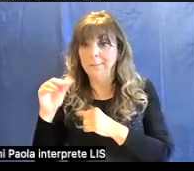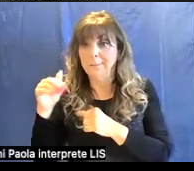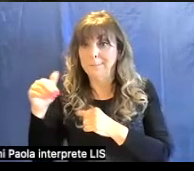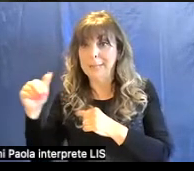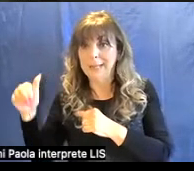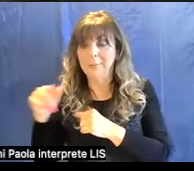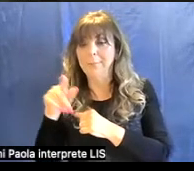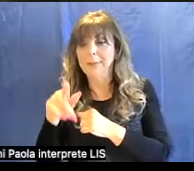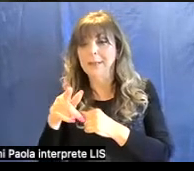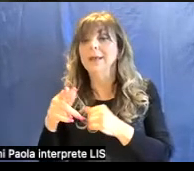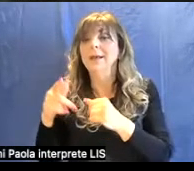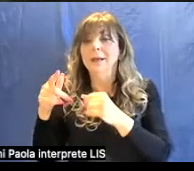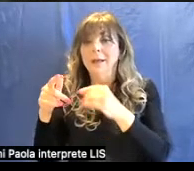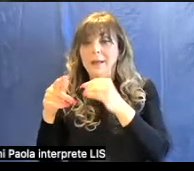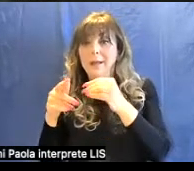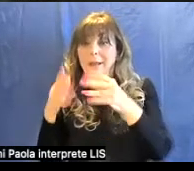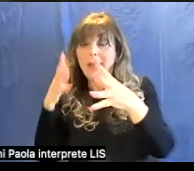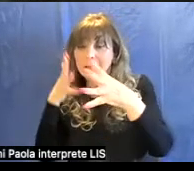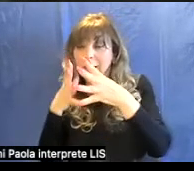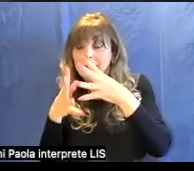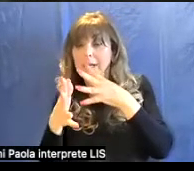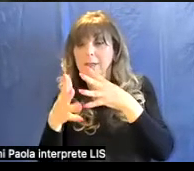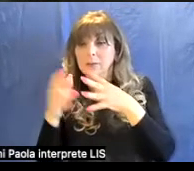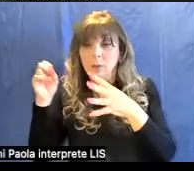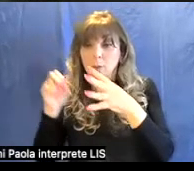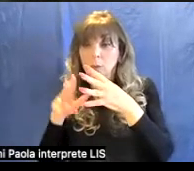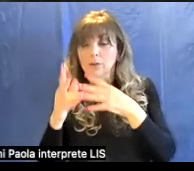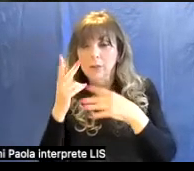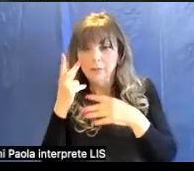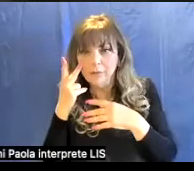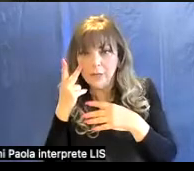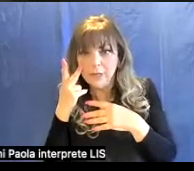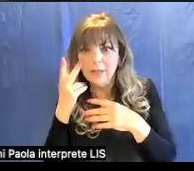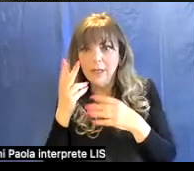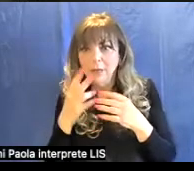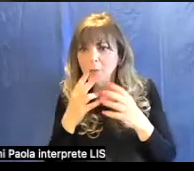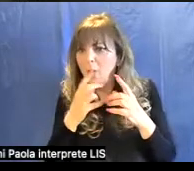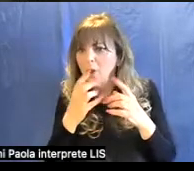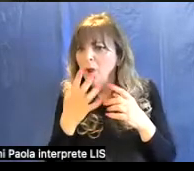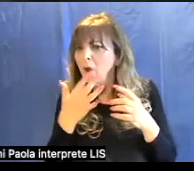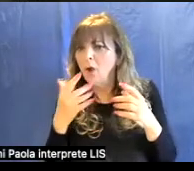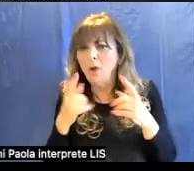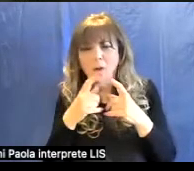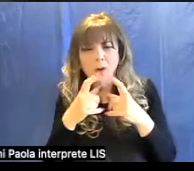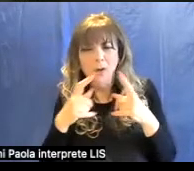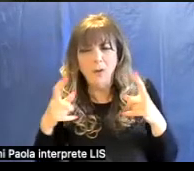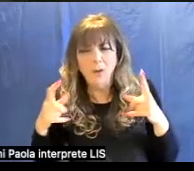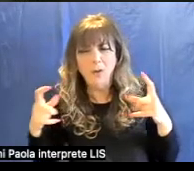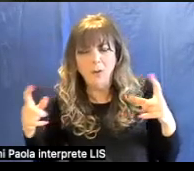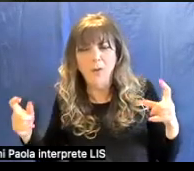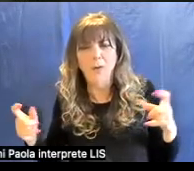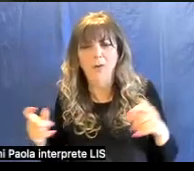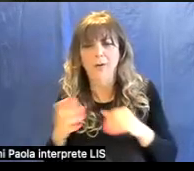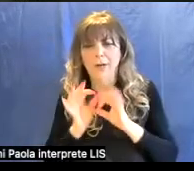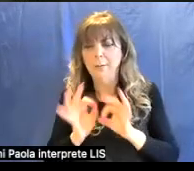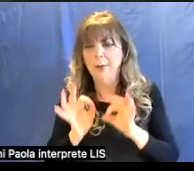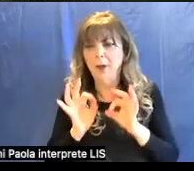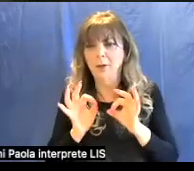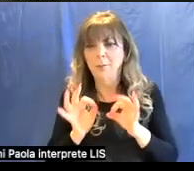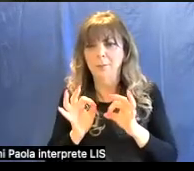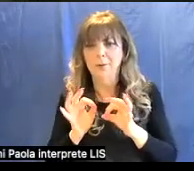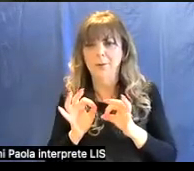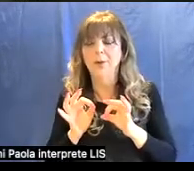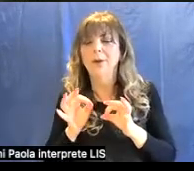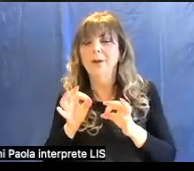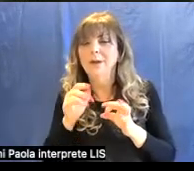passare la luce attraverso, notiamo tutta una serie di colori che sono appunto caratteristici dei minerali che la